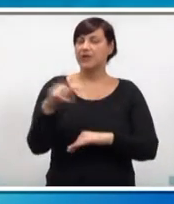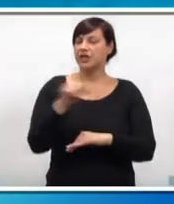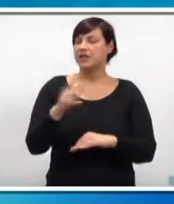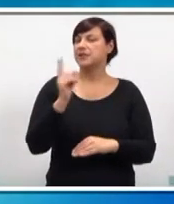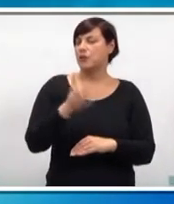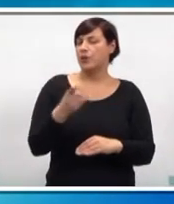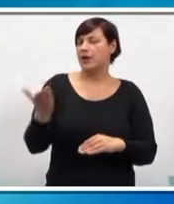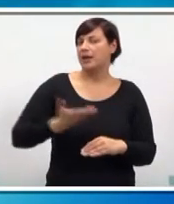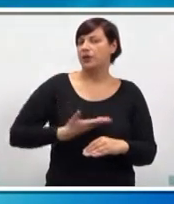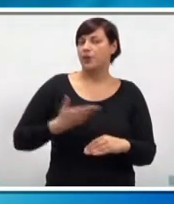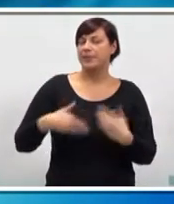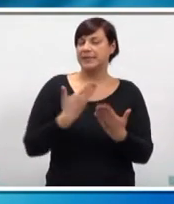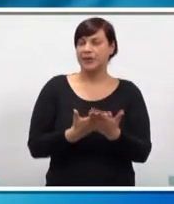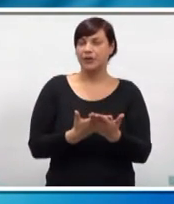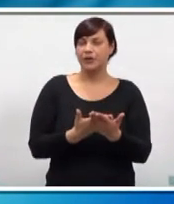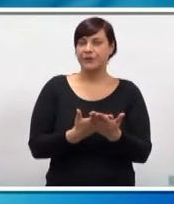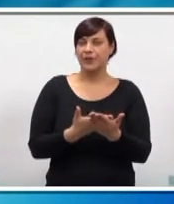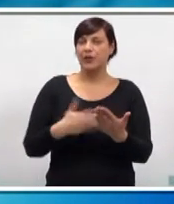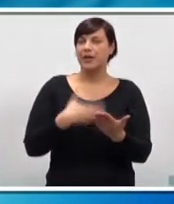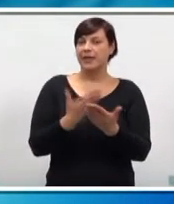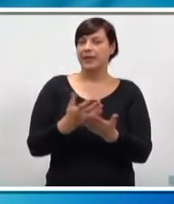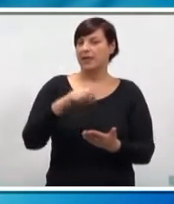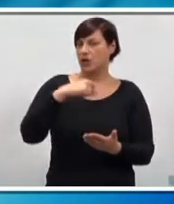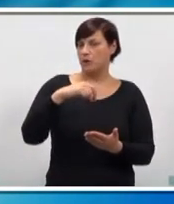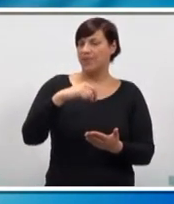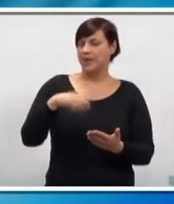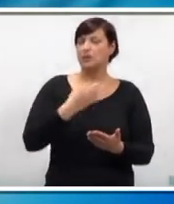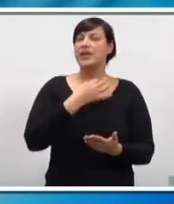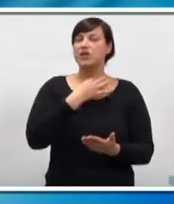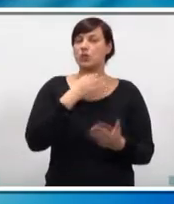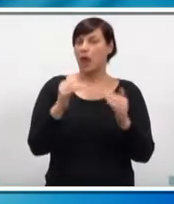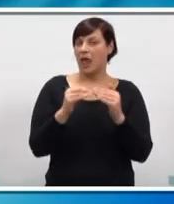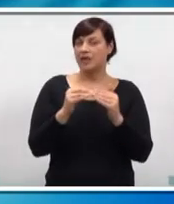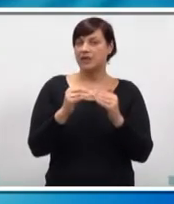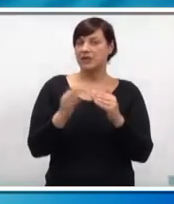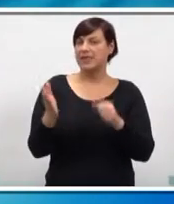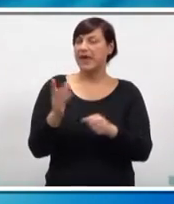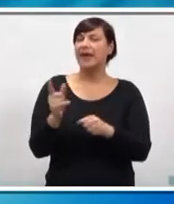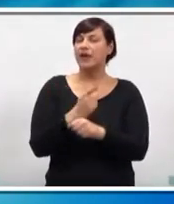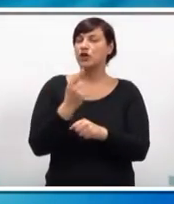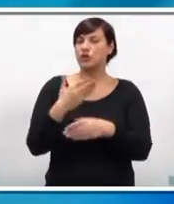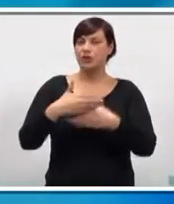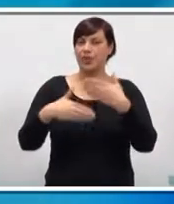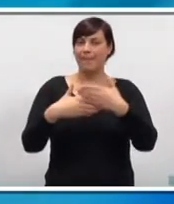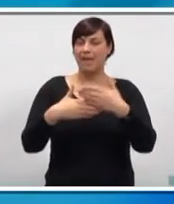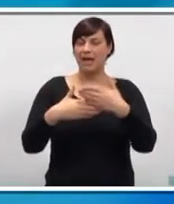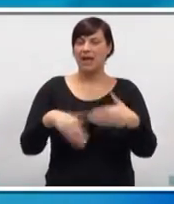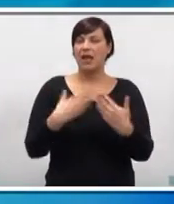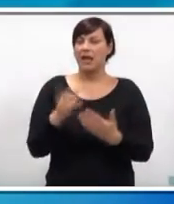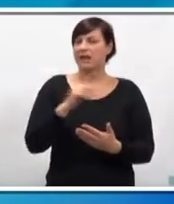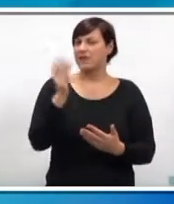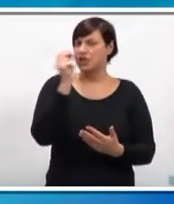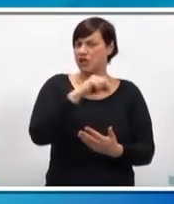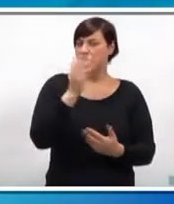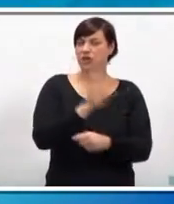dobiti za navedenu dozvolu jer njih obvezuje jedino suglasnost za rekonstrukciju tvrđave imperijala. Iz grade ne vide ništa